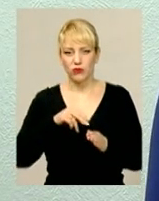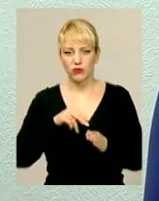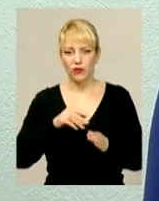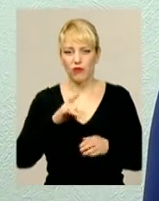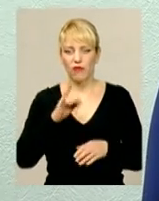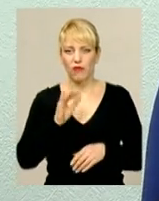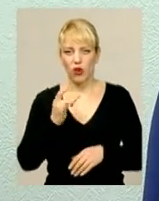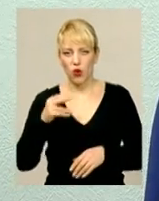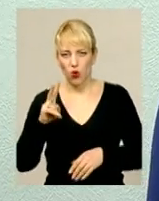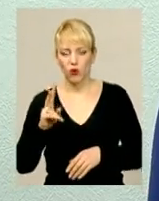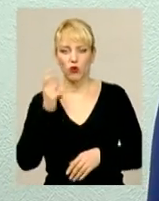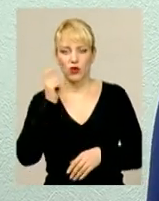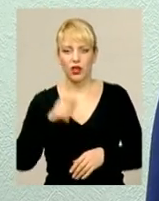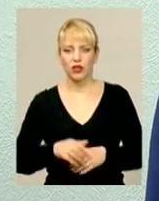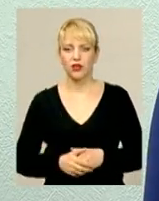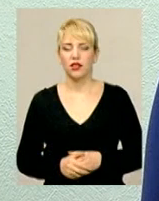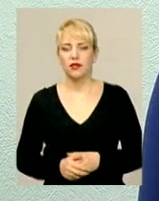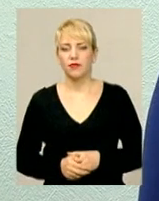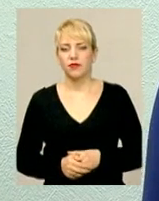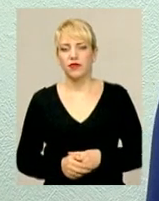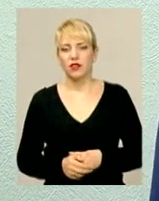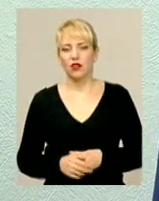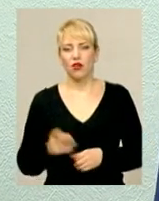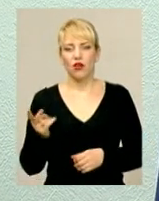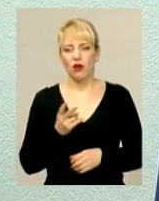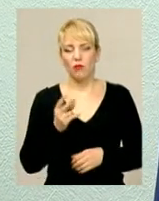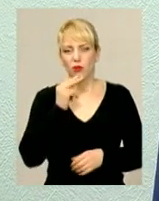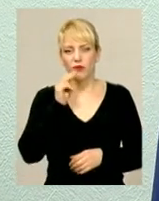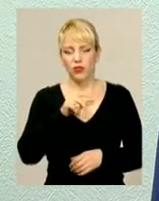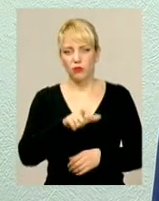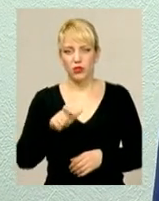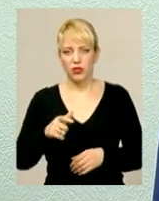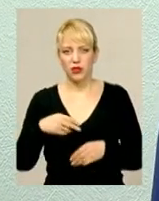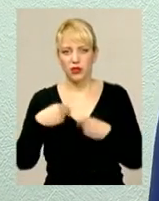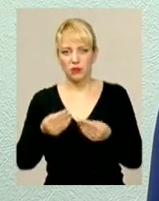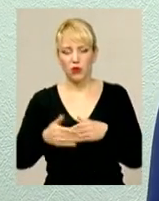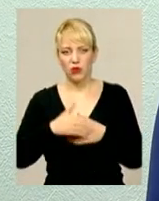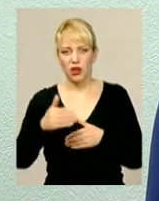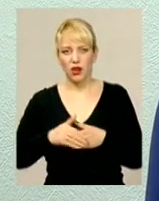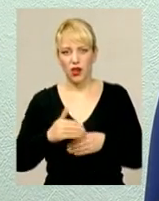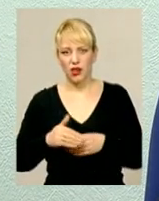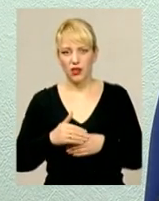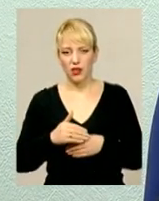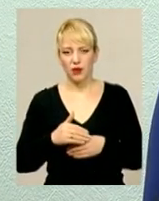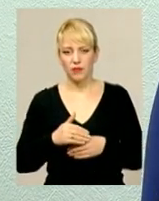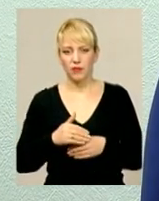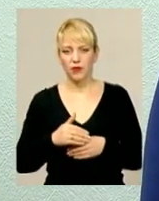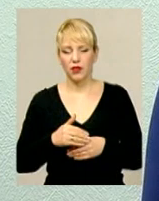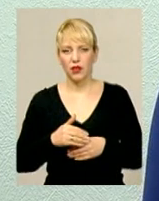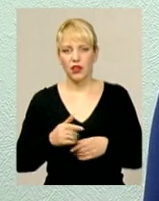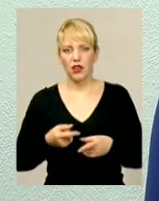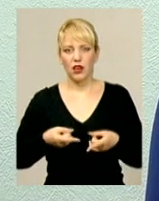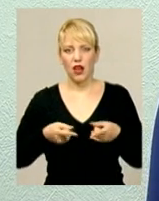Згідно з вироком суду, обом винним особам призначено покарання у виді реального